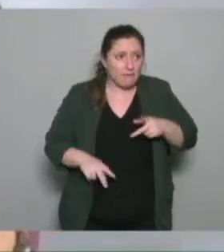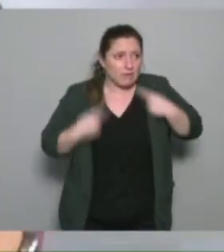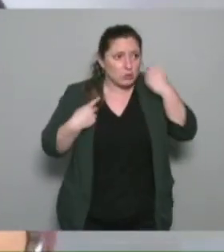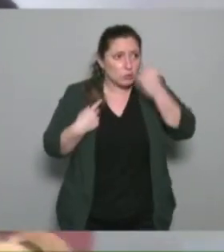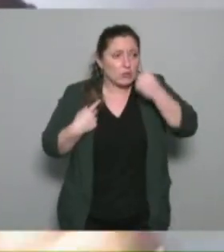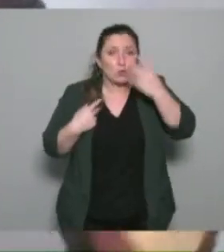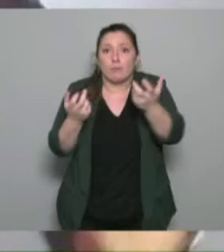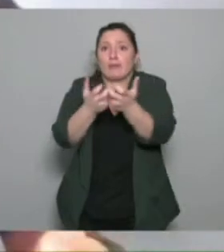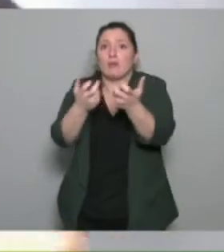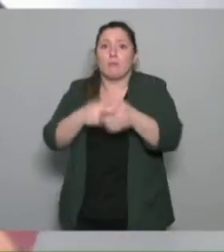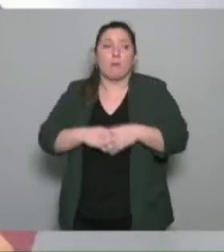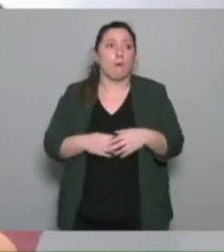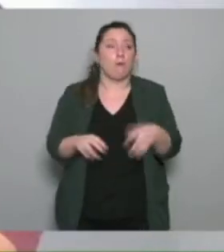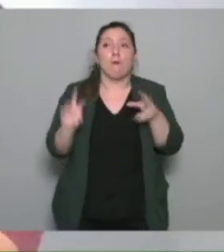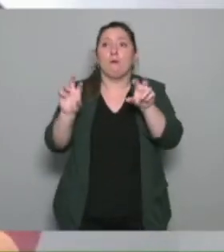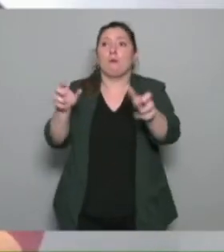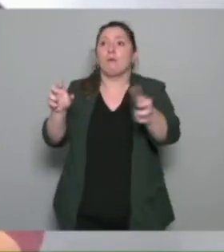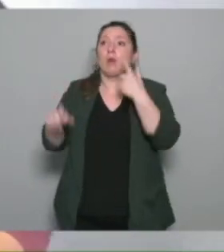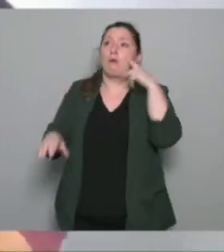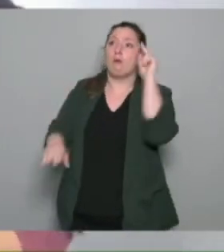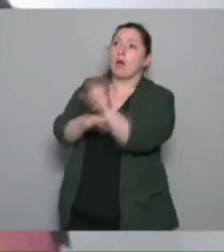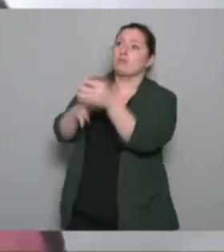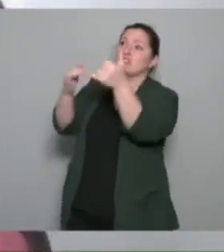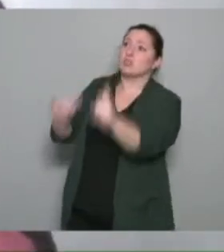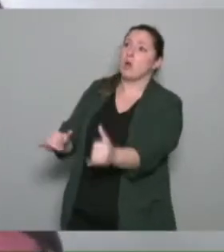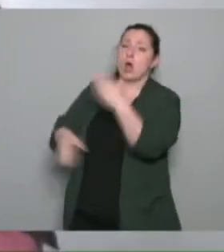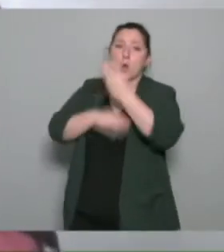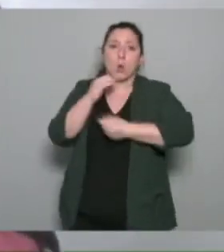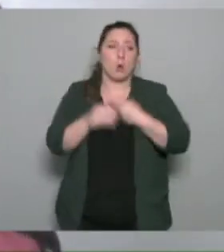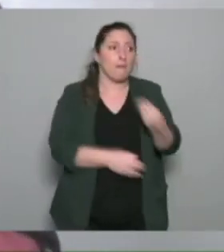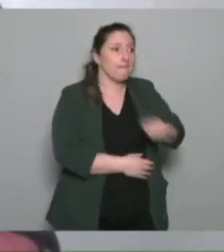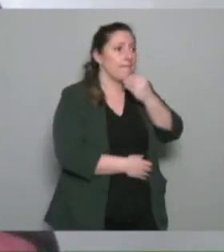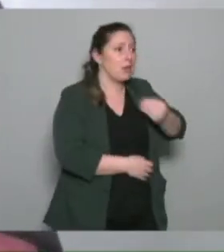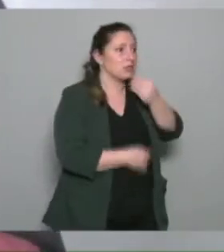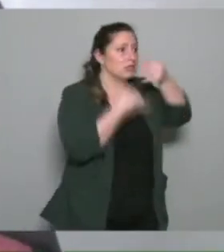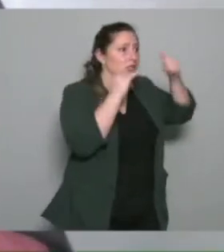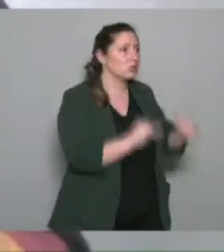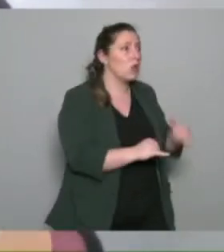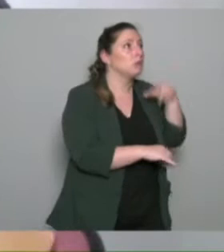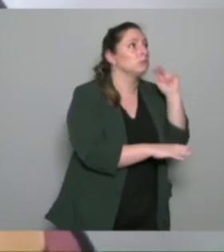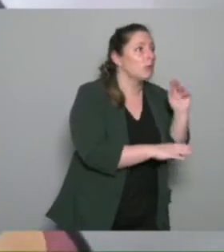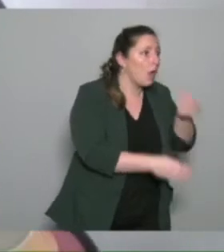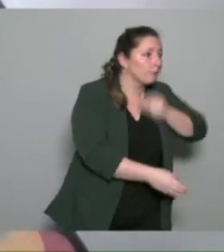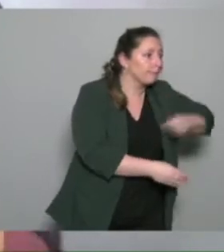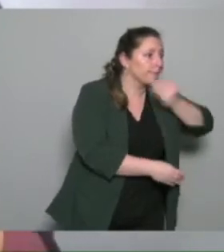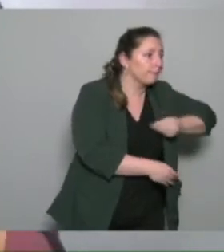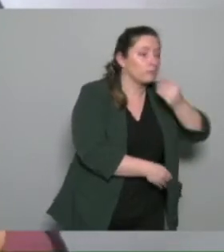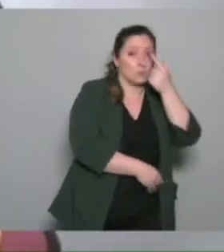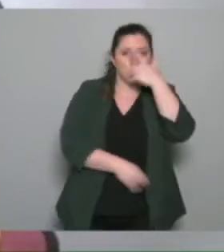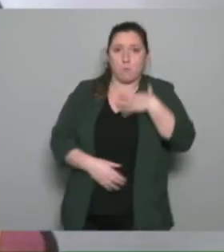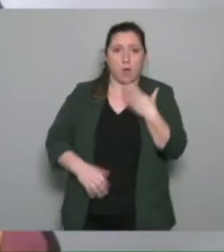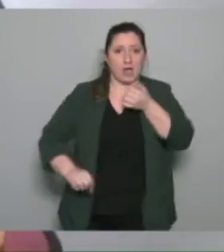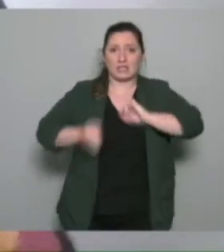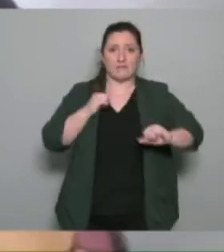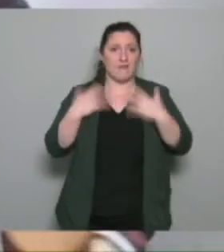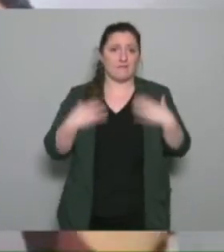préférée comme s'asseoir manger l'activité physique en fin de compte c'est à nous en tant